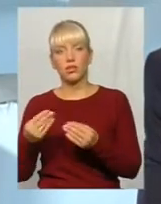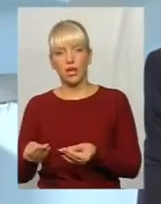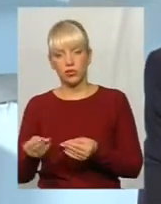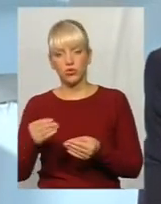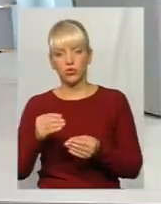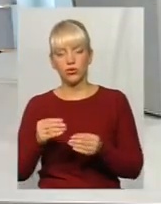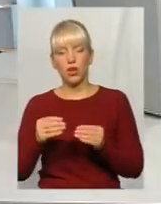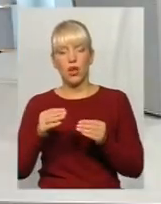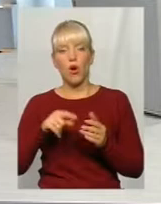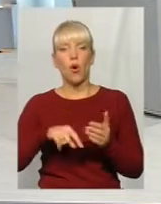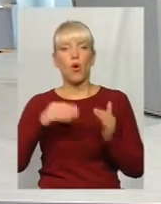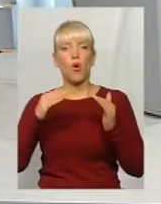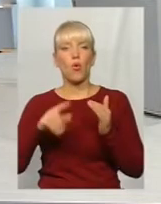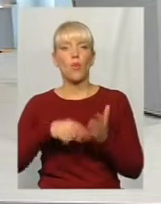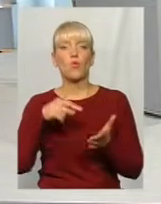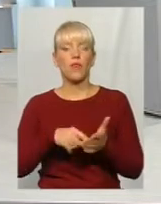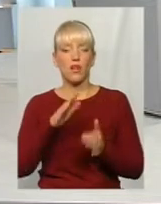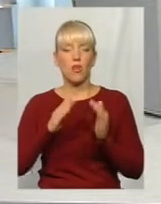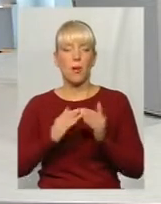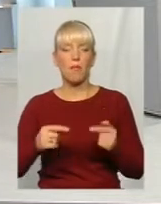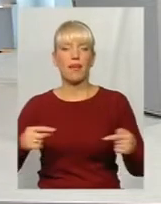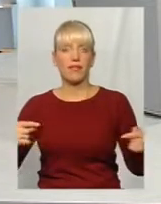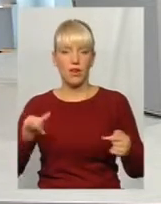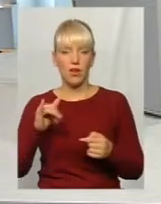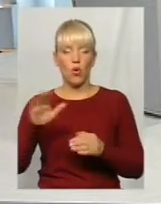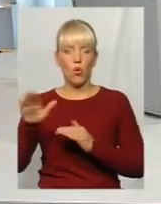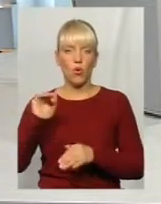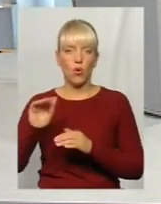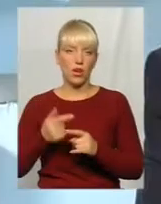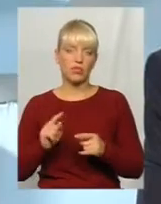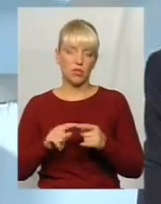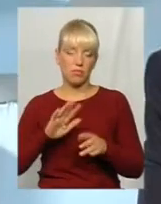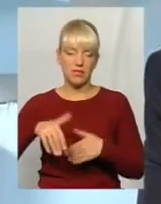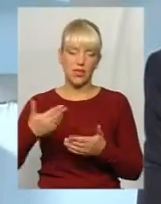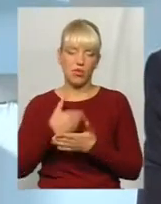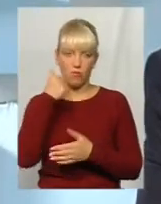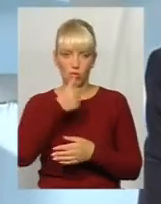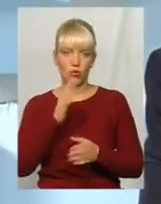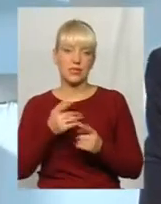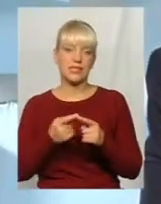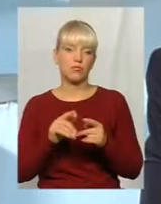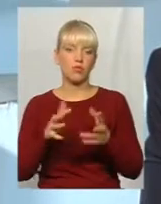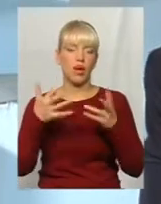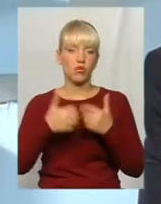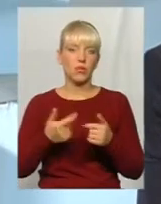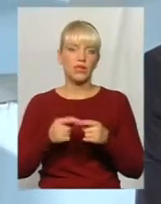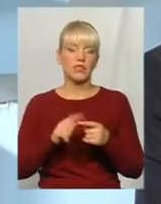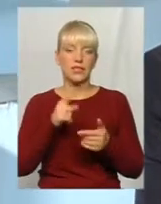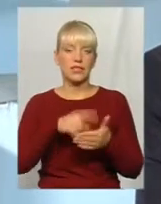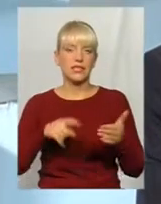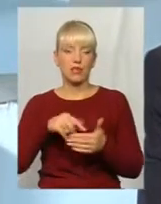Власне, ми це зробимо. Я думаю, що з Нового року цей процес запуститься вже автоматично. Це для нас зніме багато питань щодо